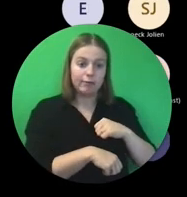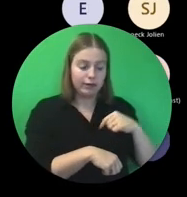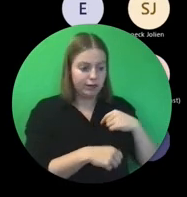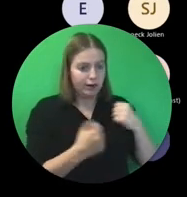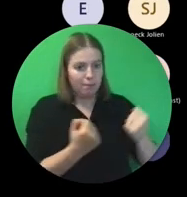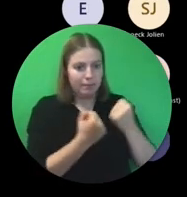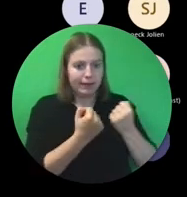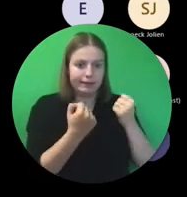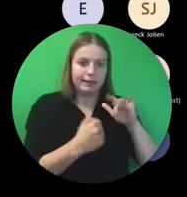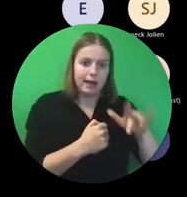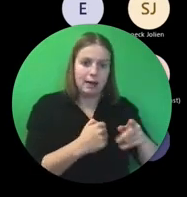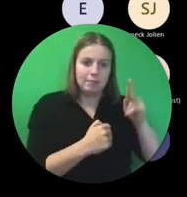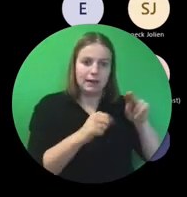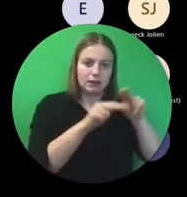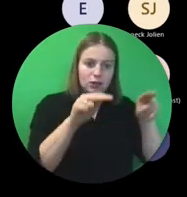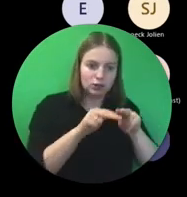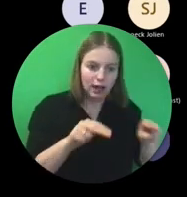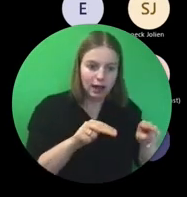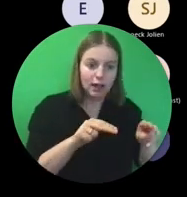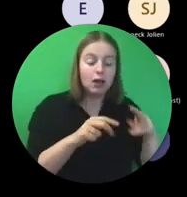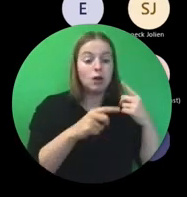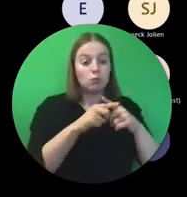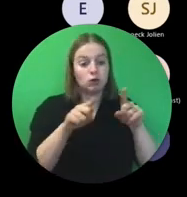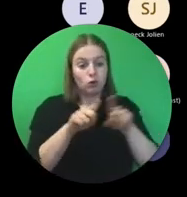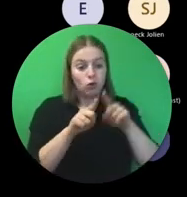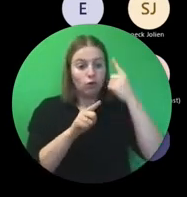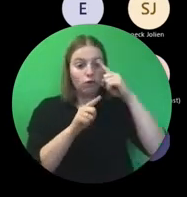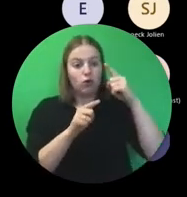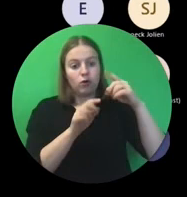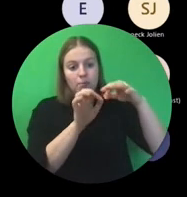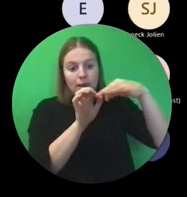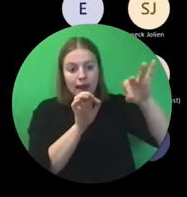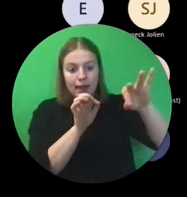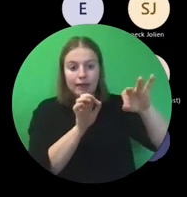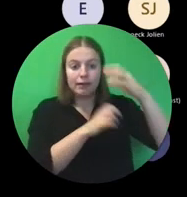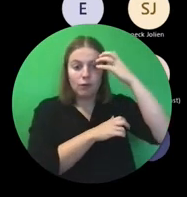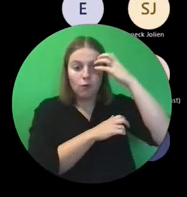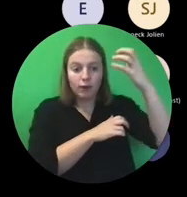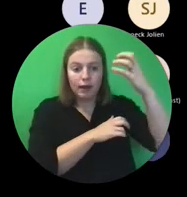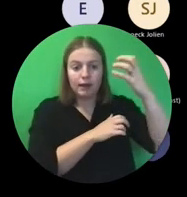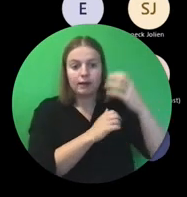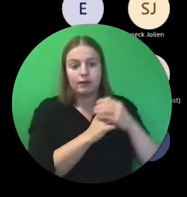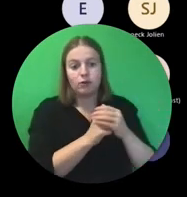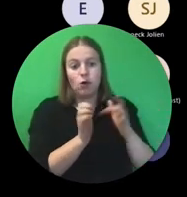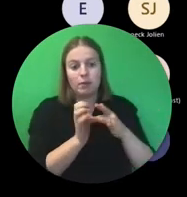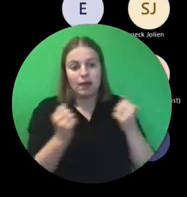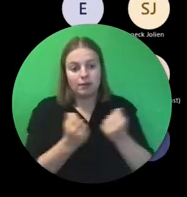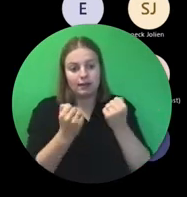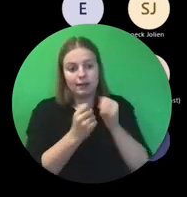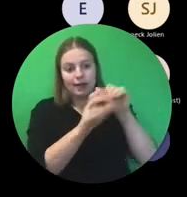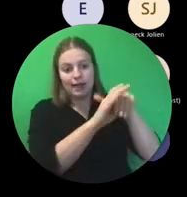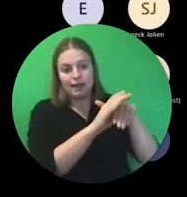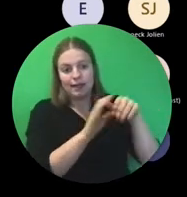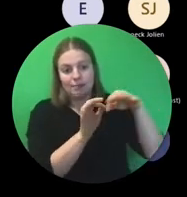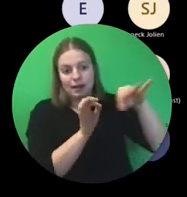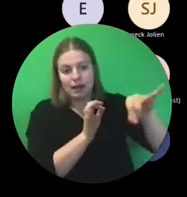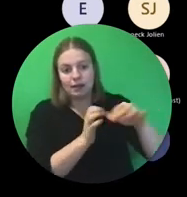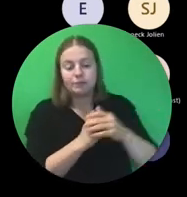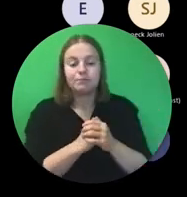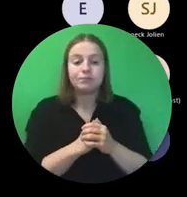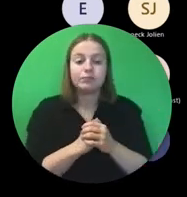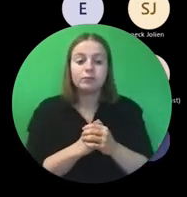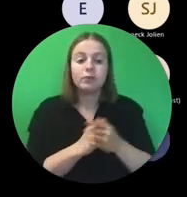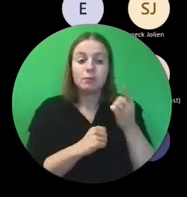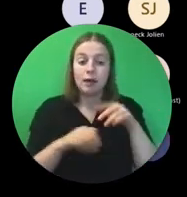het internationaliseren gaan en toch ook wel voor de beleidsstelsels waarbinnen deze activiteiten plaatsvinden. Maar als